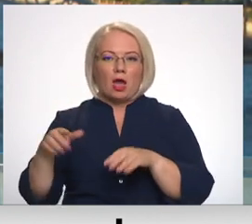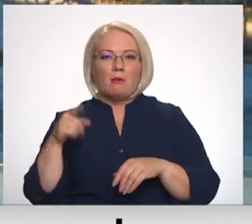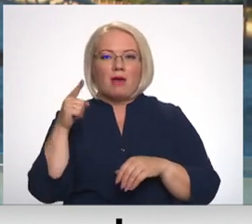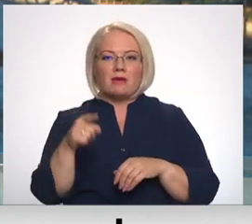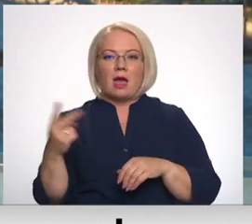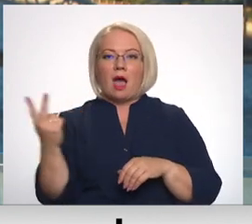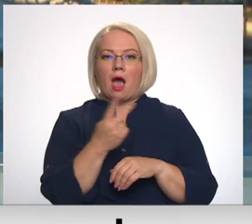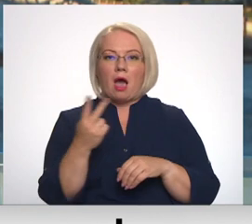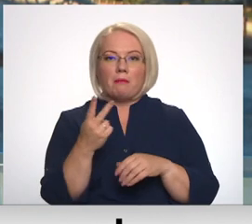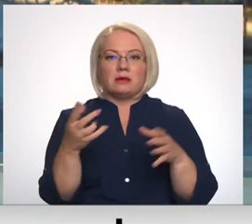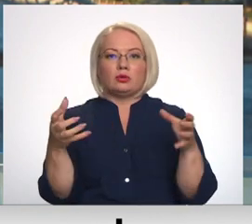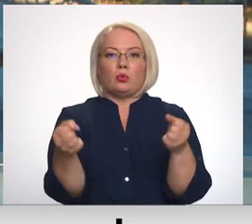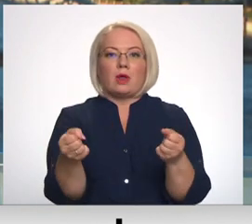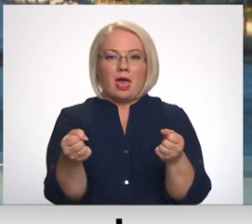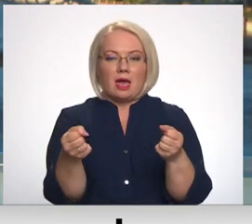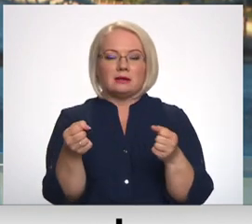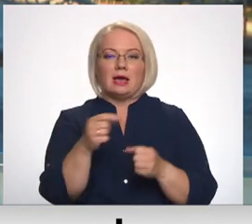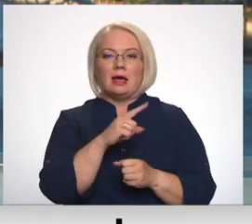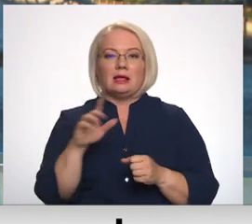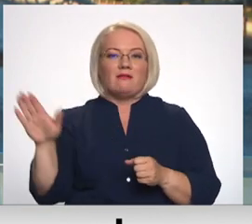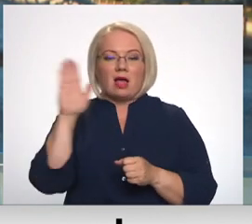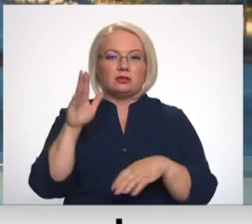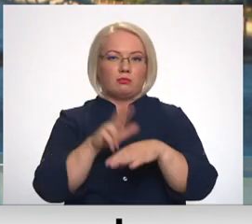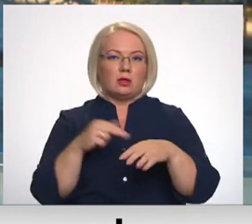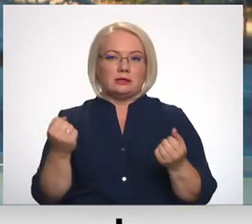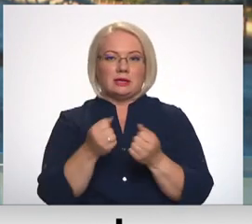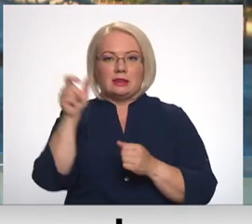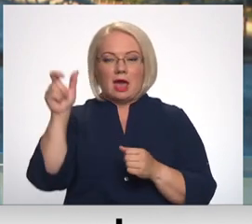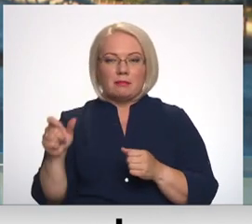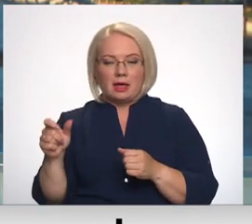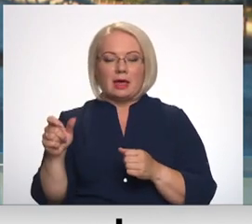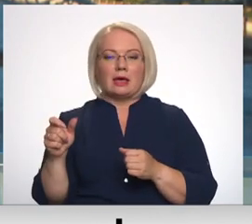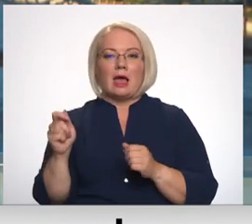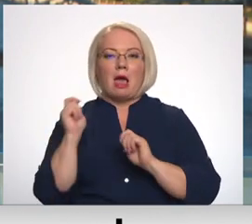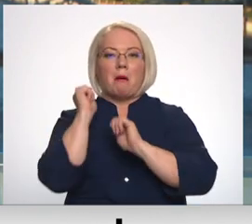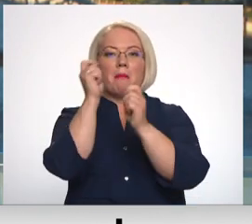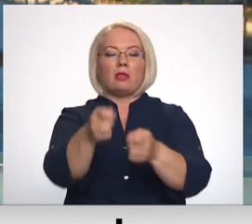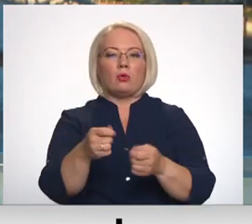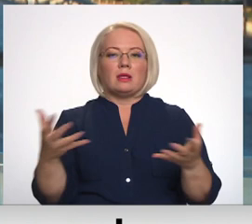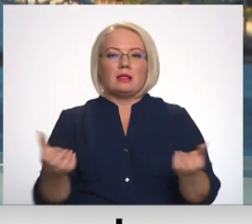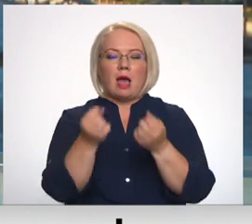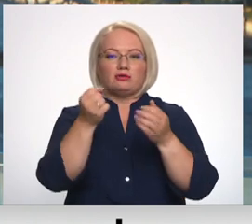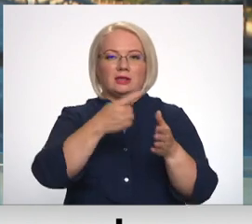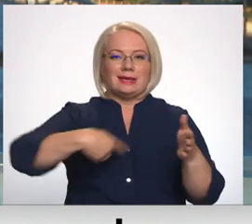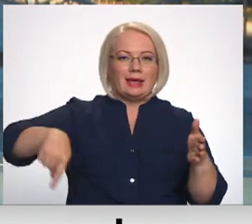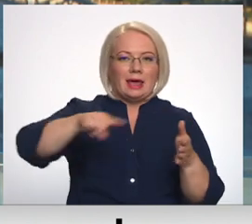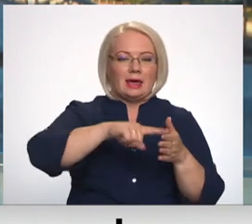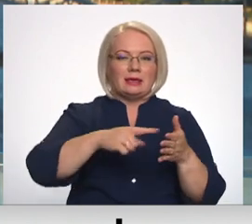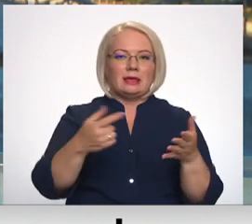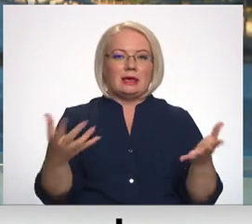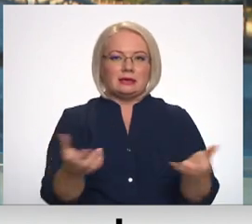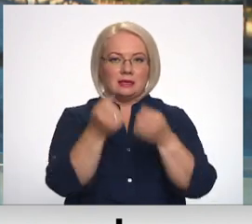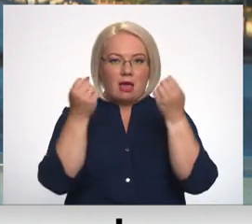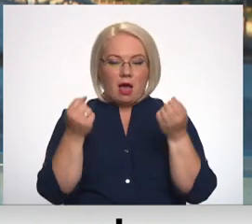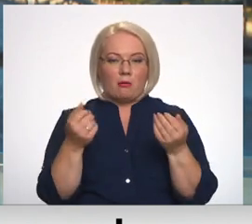abaspaldētājs turējās līdzvalsts policijas darbiniekiem no mola, metot glābšanas riņķi, izdevās viņas izvilkt krastā.